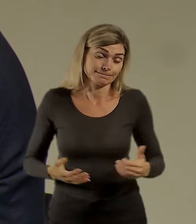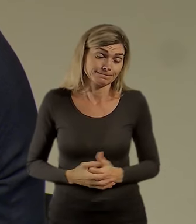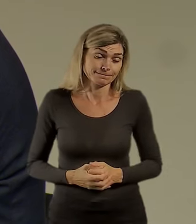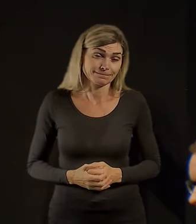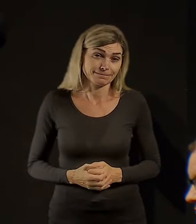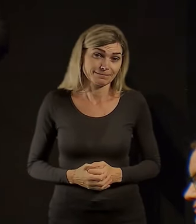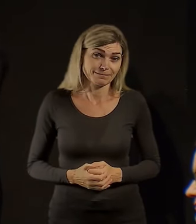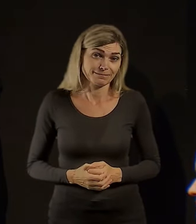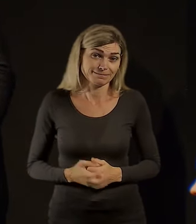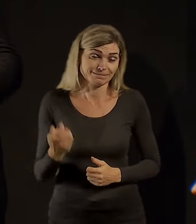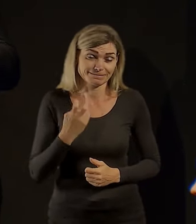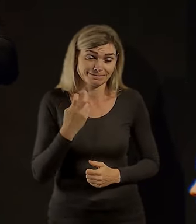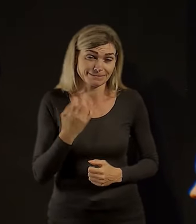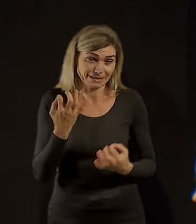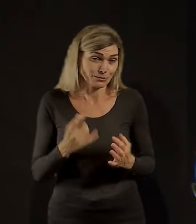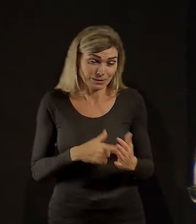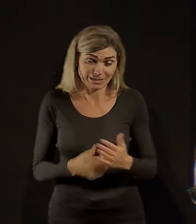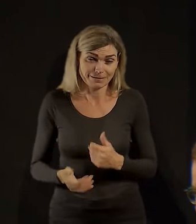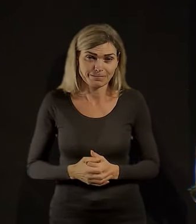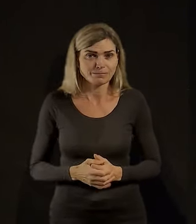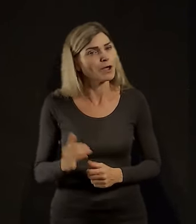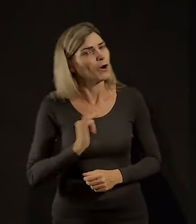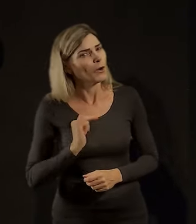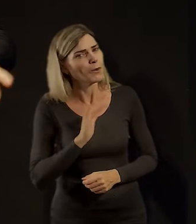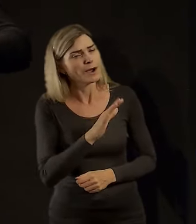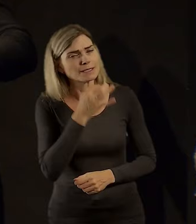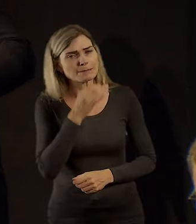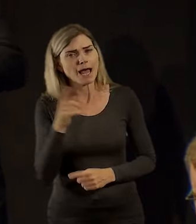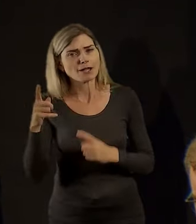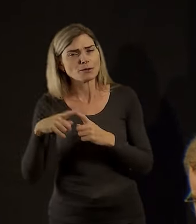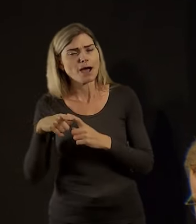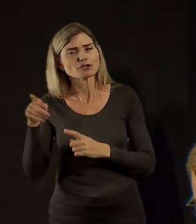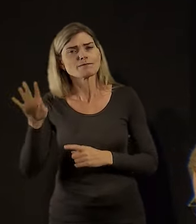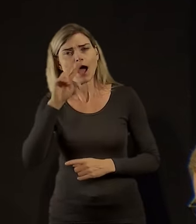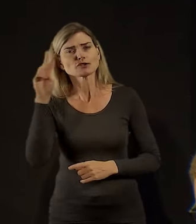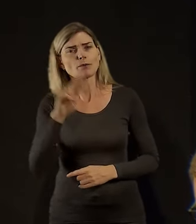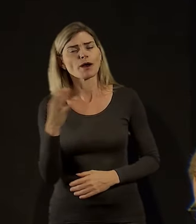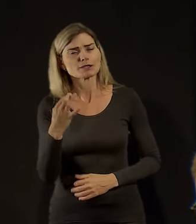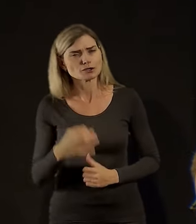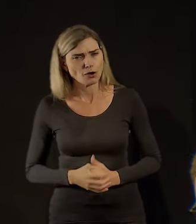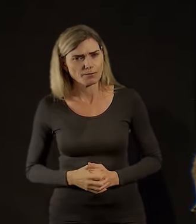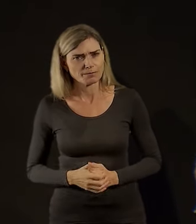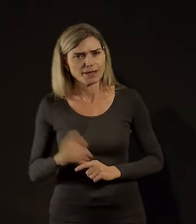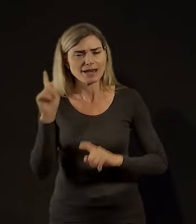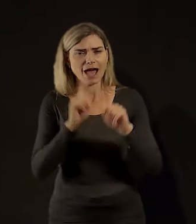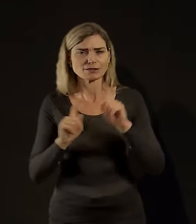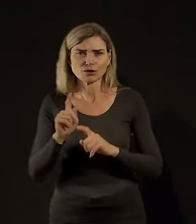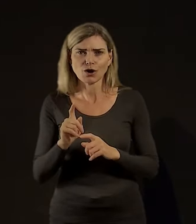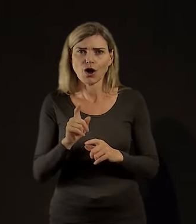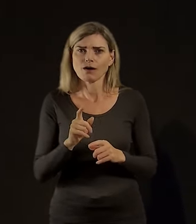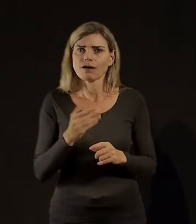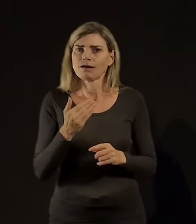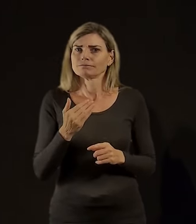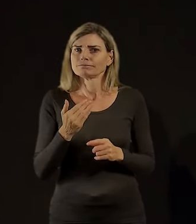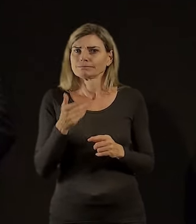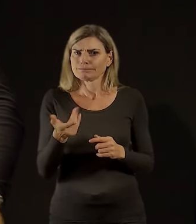Tak děkuji. Zdeňko Tomáš, jak se na to díváte? Vy můžete, jako ten osobní pohled, ten, do kterého vás vlastně nutí ta odbornost,